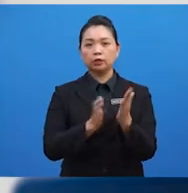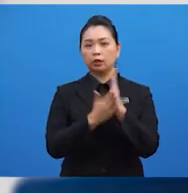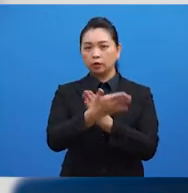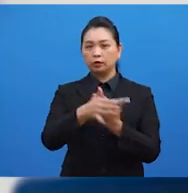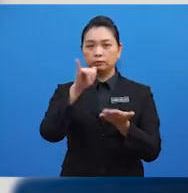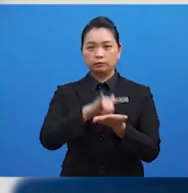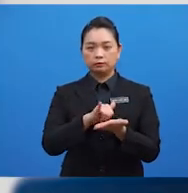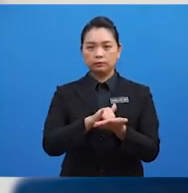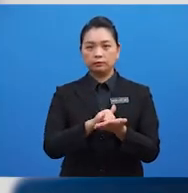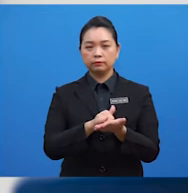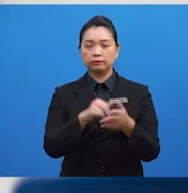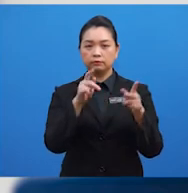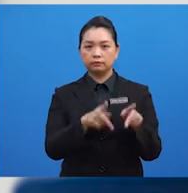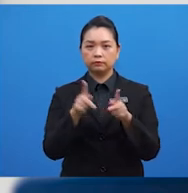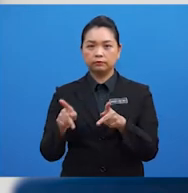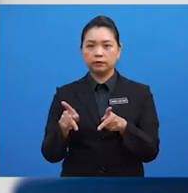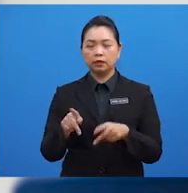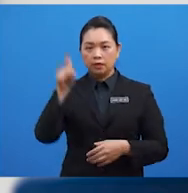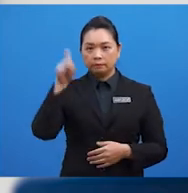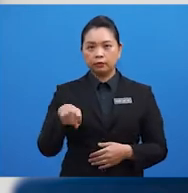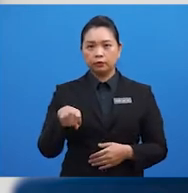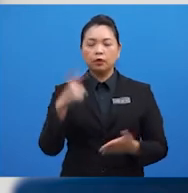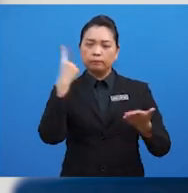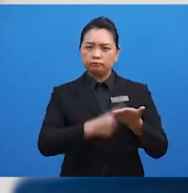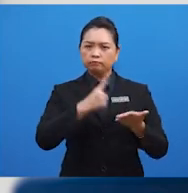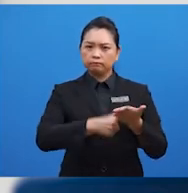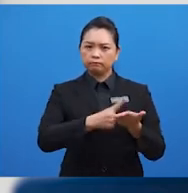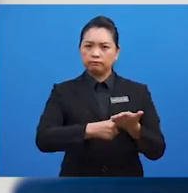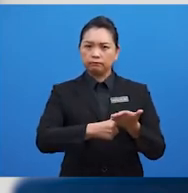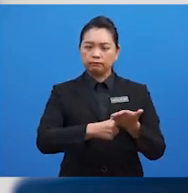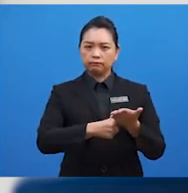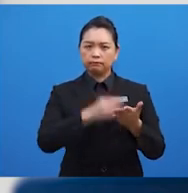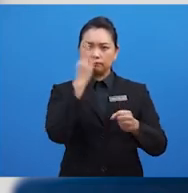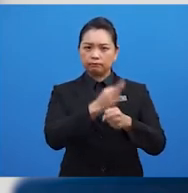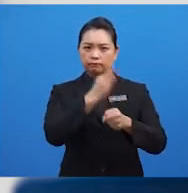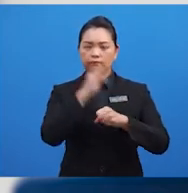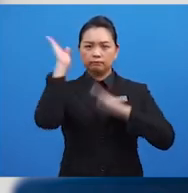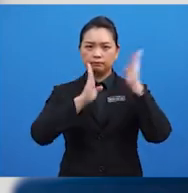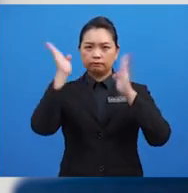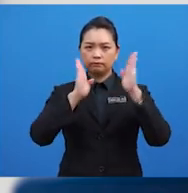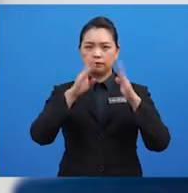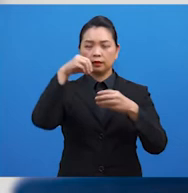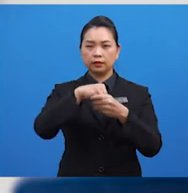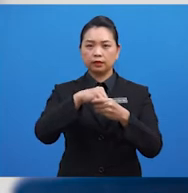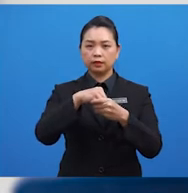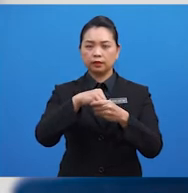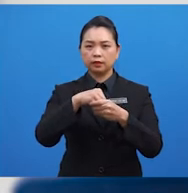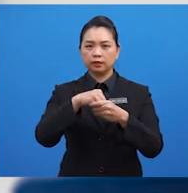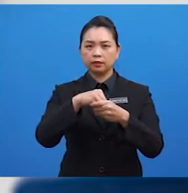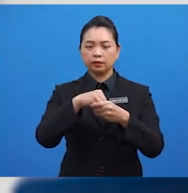Oleh itu, pelajar-pelajar perlu membincangkan peranan Malaysia dalam